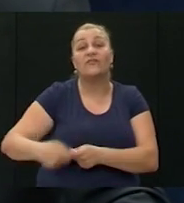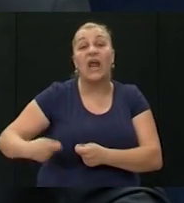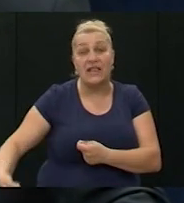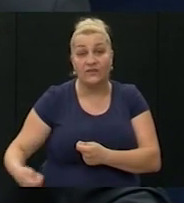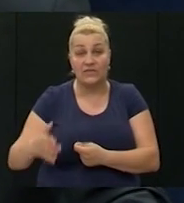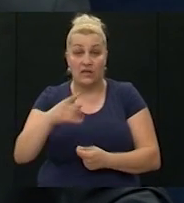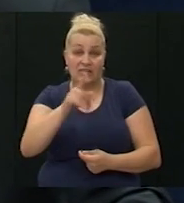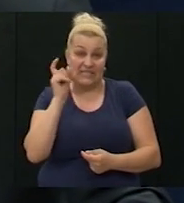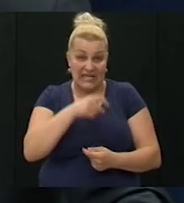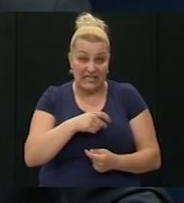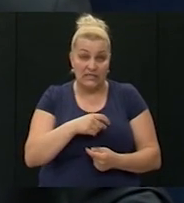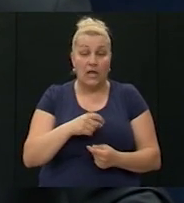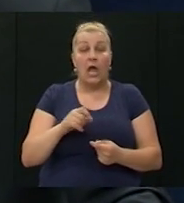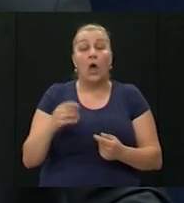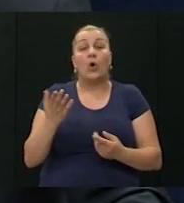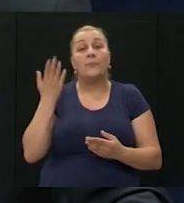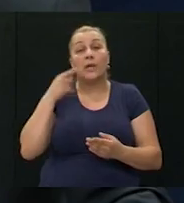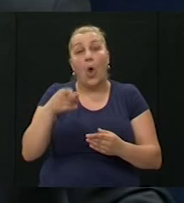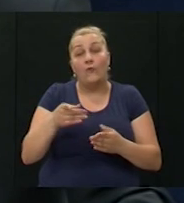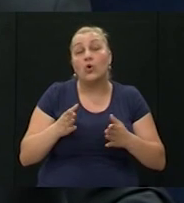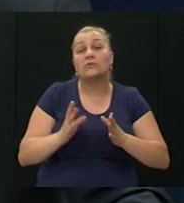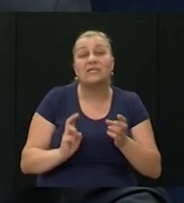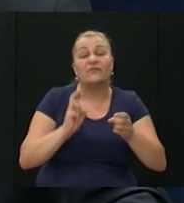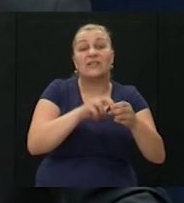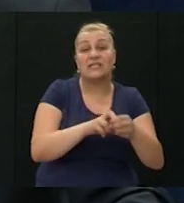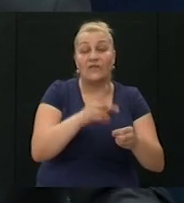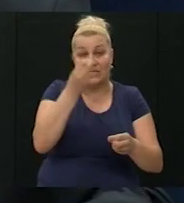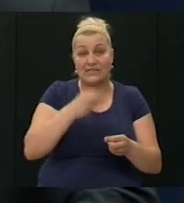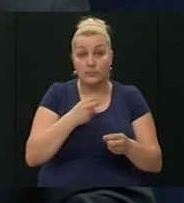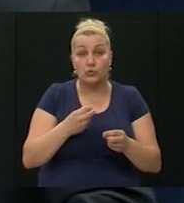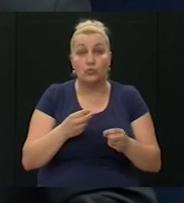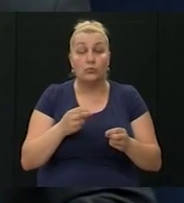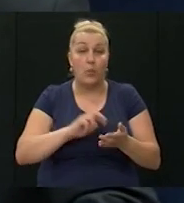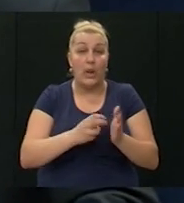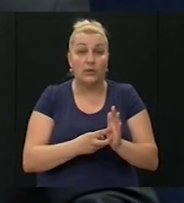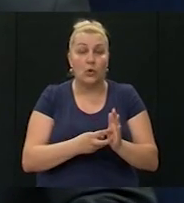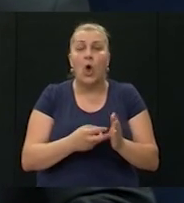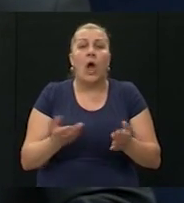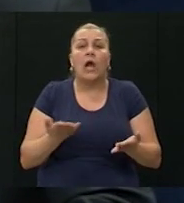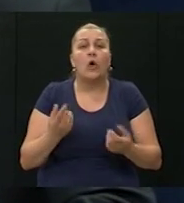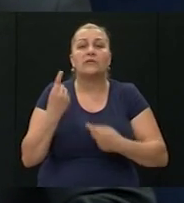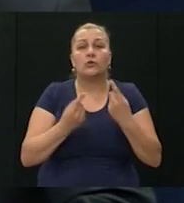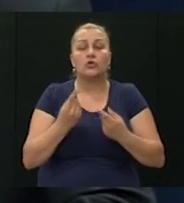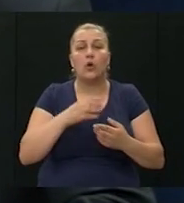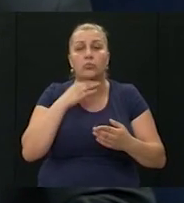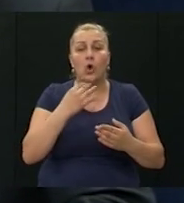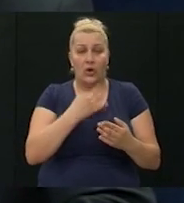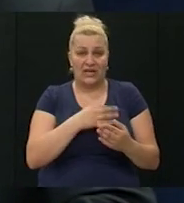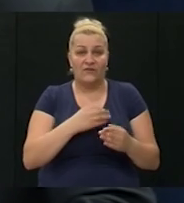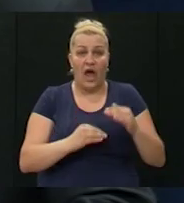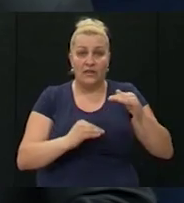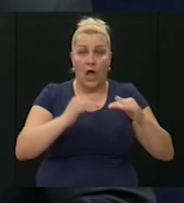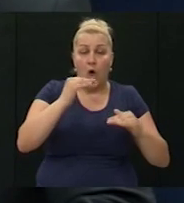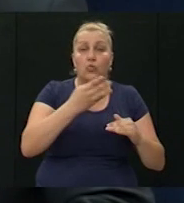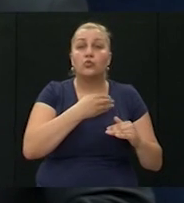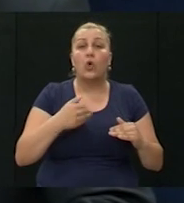Hrvate u INA, olakša je srstavanje te vojske uz veliko srpsku politiku. Kako je nekako nastajao taj nesrazmije broja Hrvate u Jugoslavi